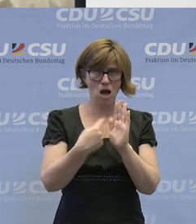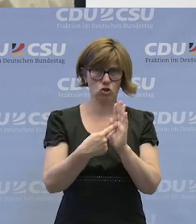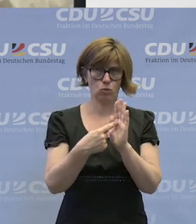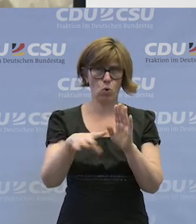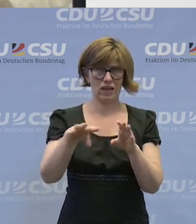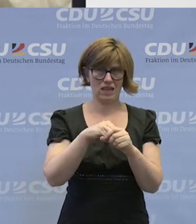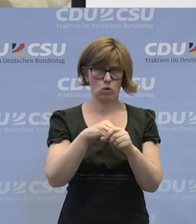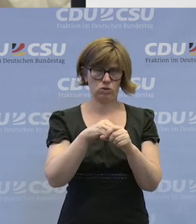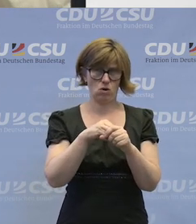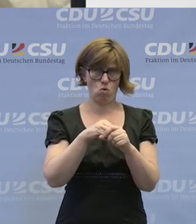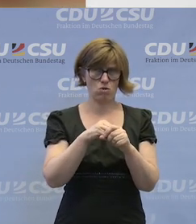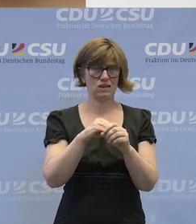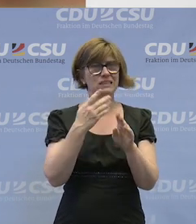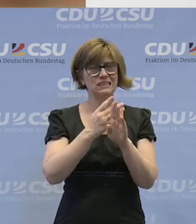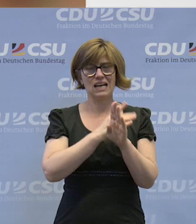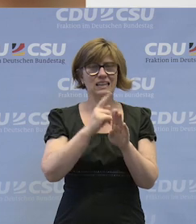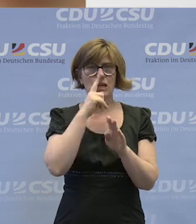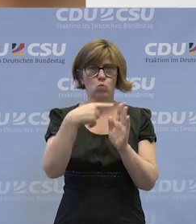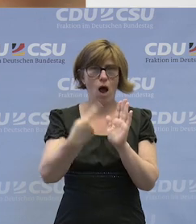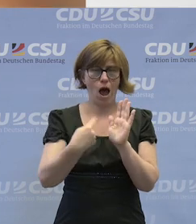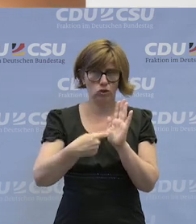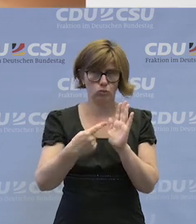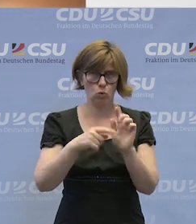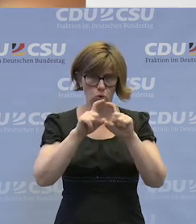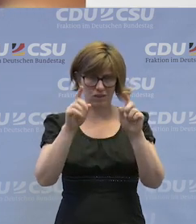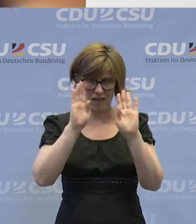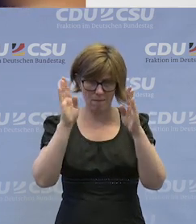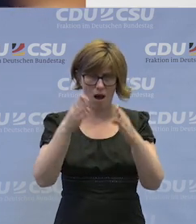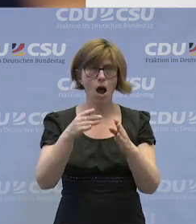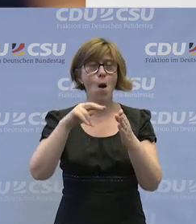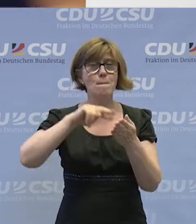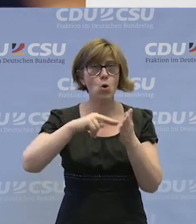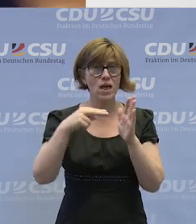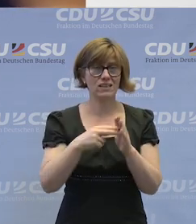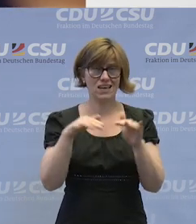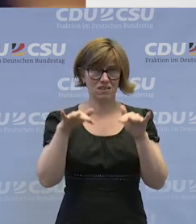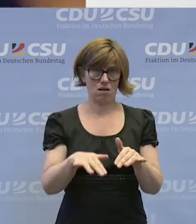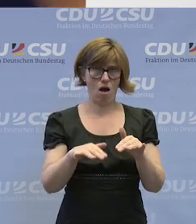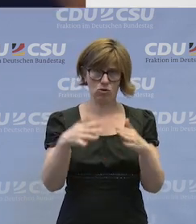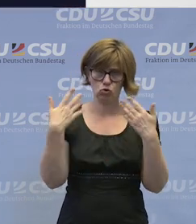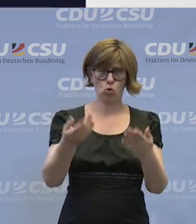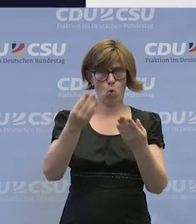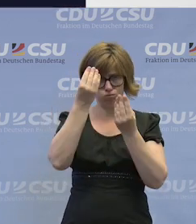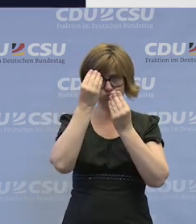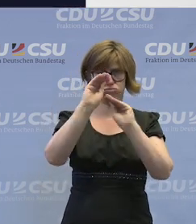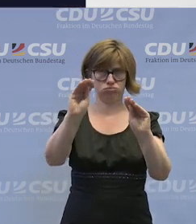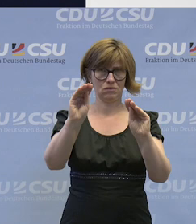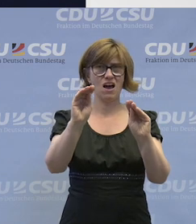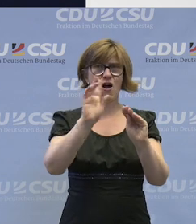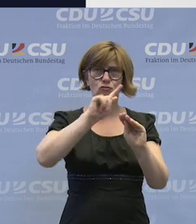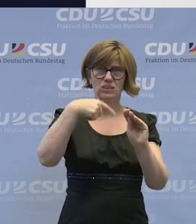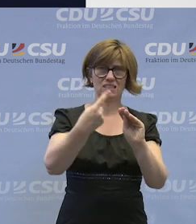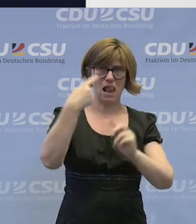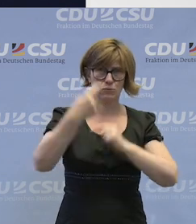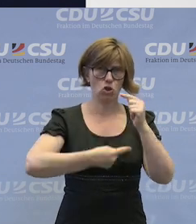der Inklusion, das ist natürlich nicht nur ein Anspruch sozusagen, den die Politik jetzt einfach mal so in den Raum gestellt hat und der sich von selbst